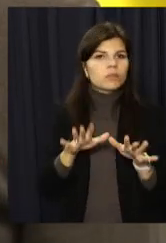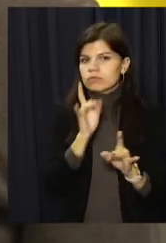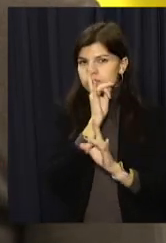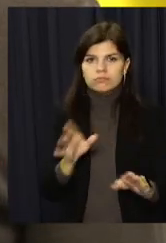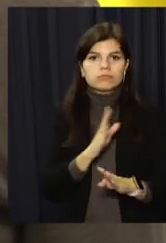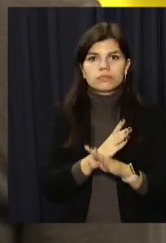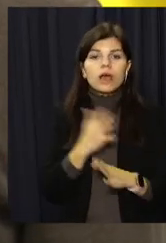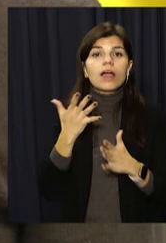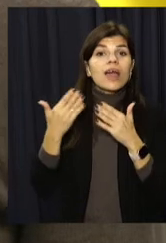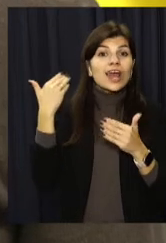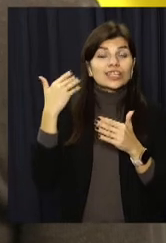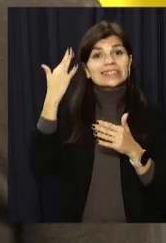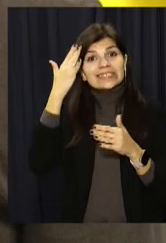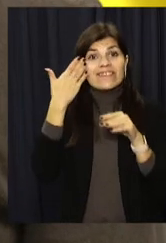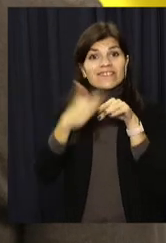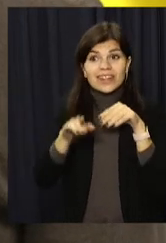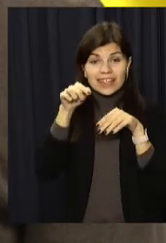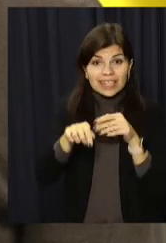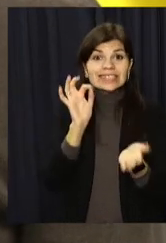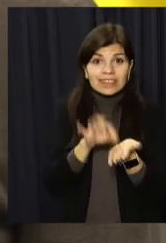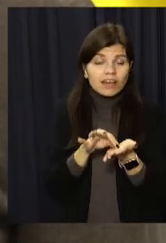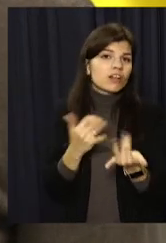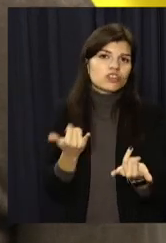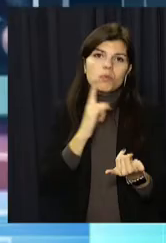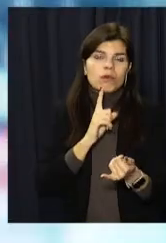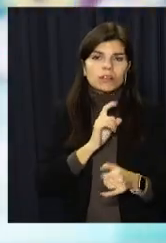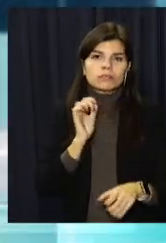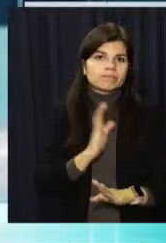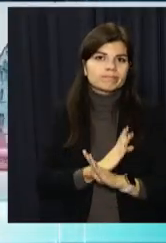тій площадці, яка раніше виділялась для цієї мети, є неможливим.